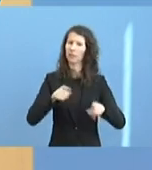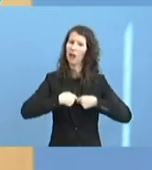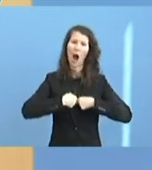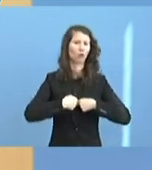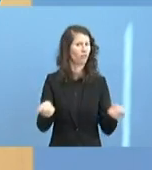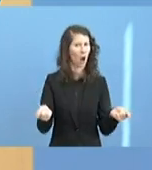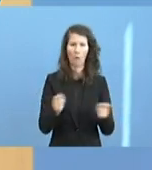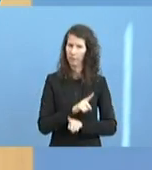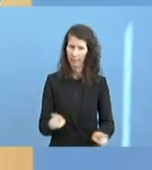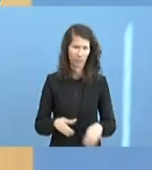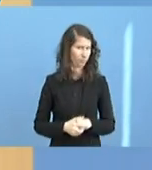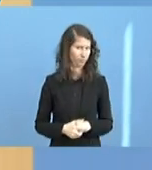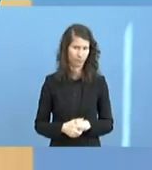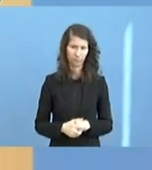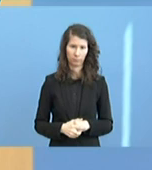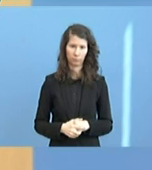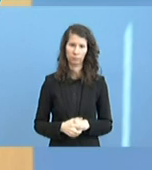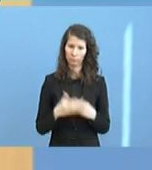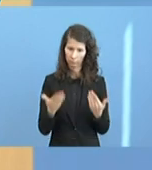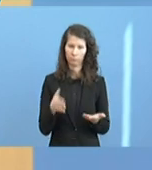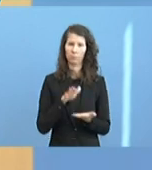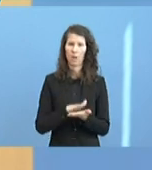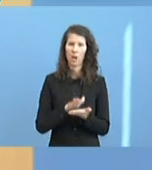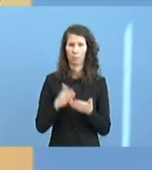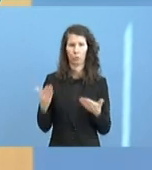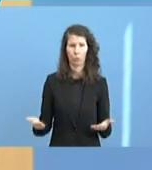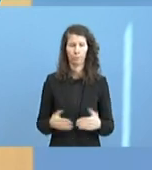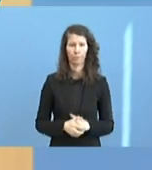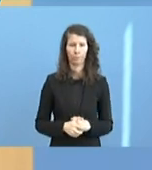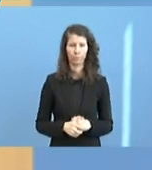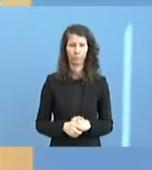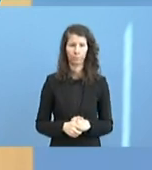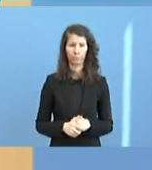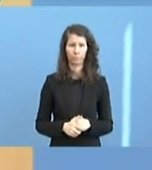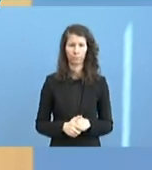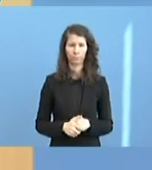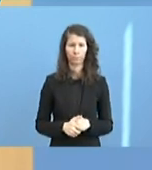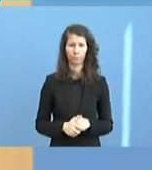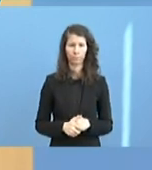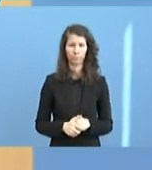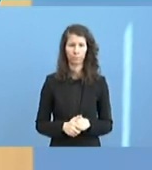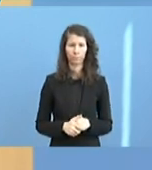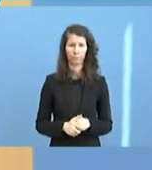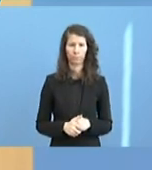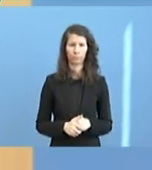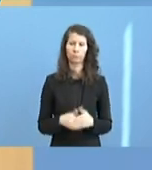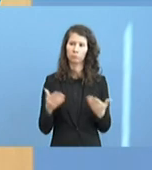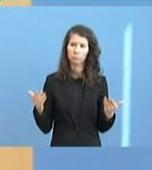Und das gilt. Und sollte es da Bedarf geben,